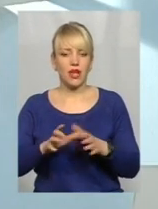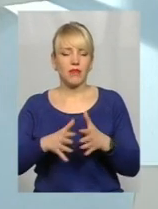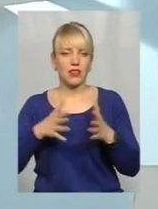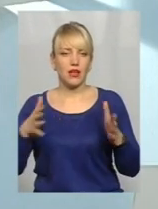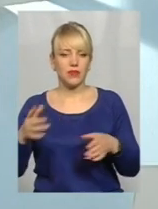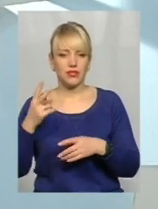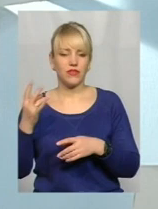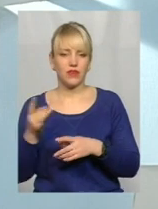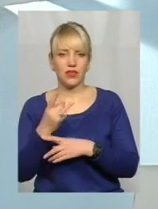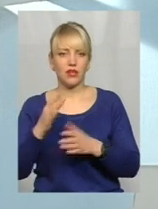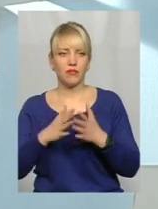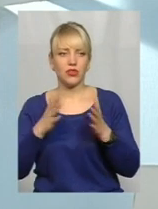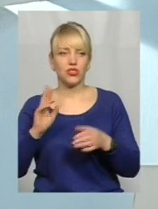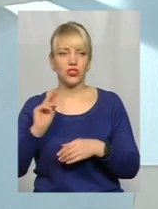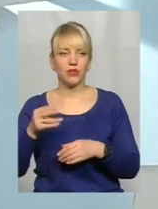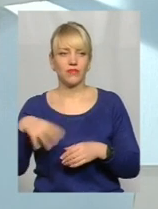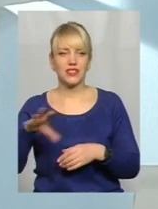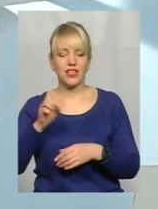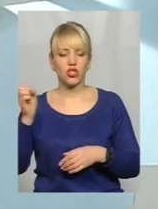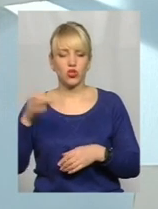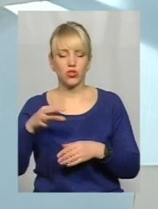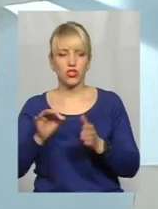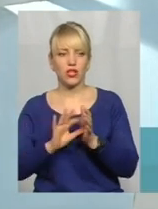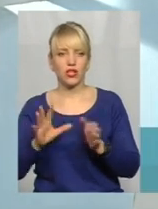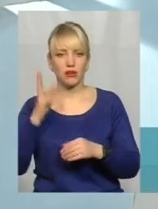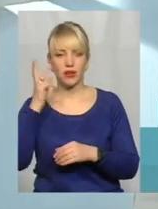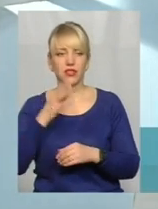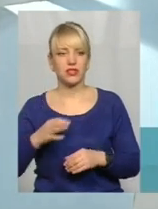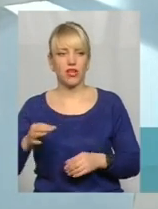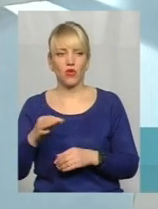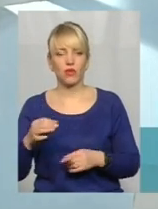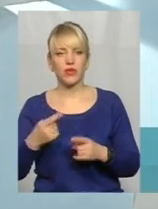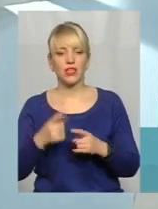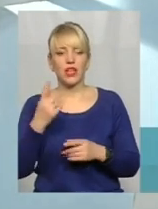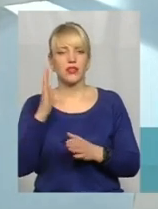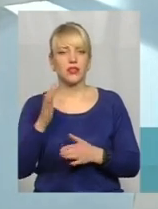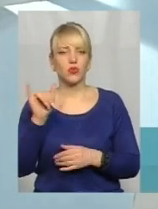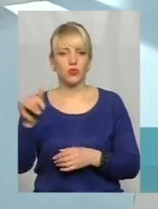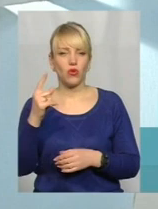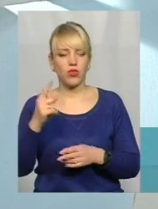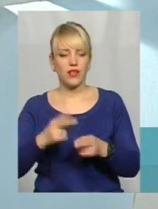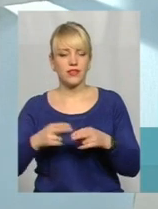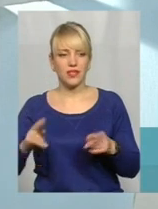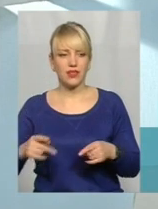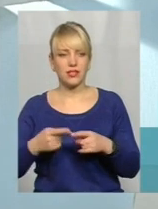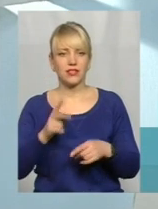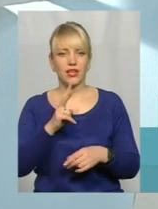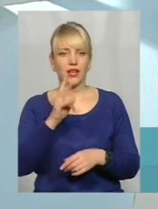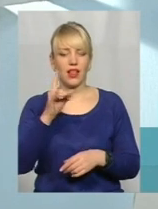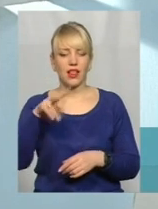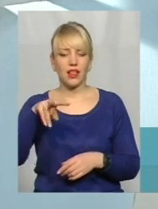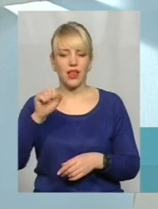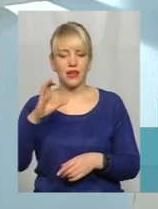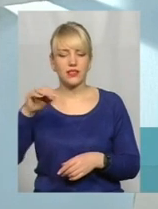рази більше, ніж вся сонячна енергетика Хмельницької області, тобто це одна станція, і це формат кластеру. Є також формат